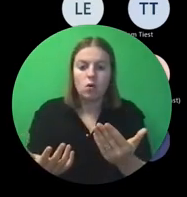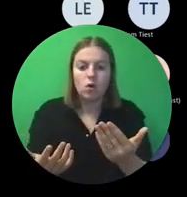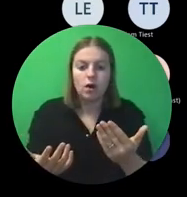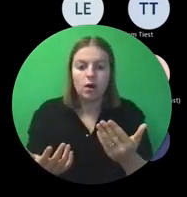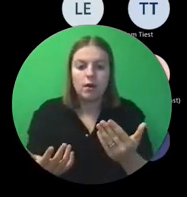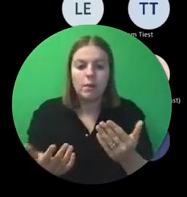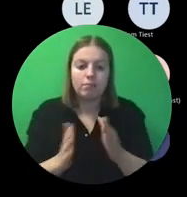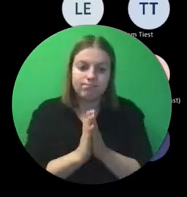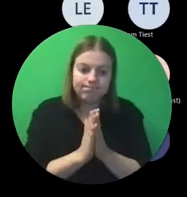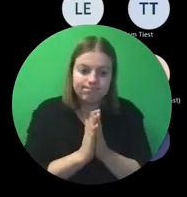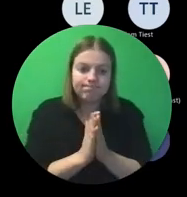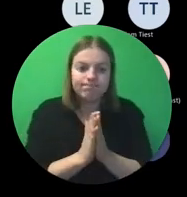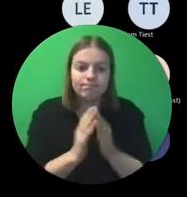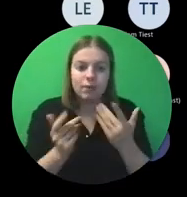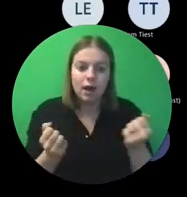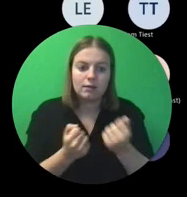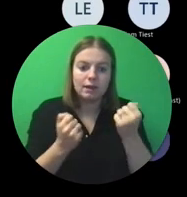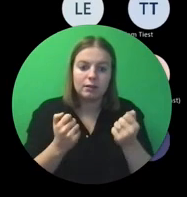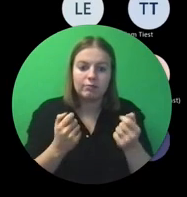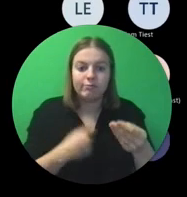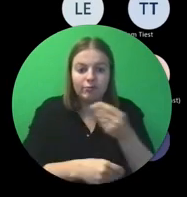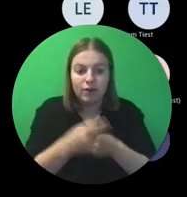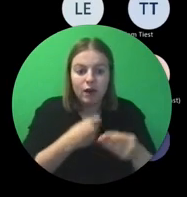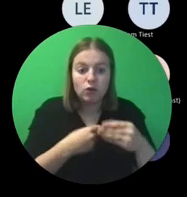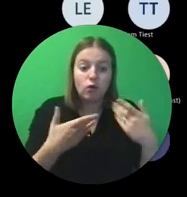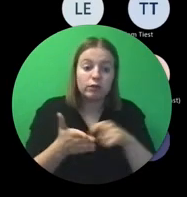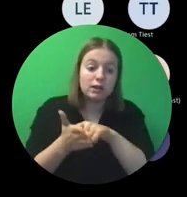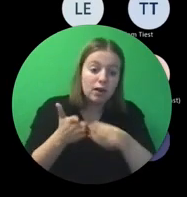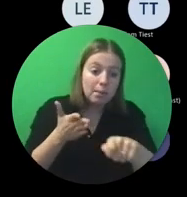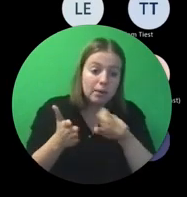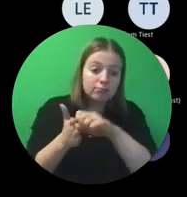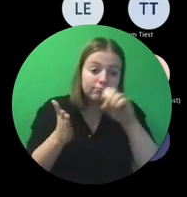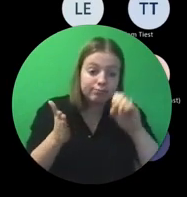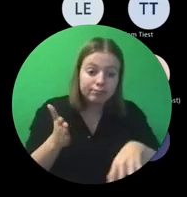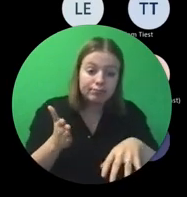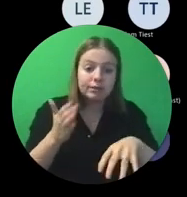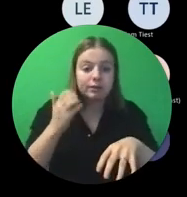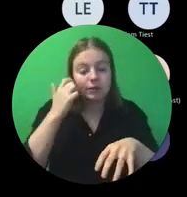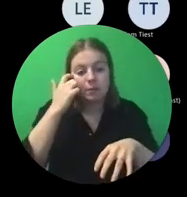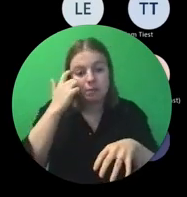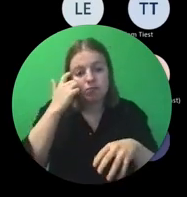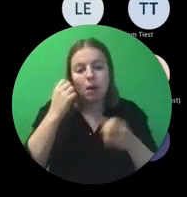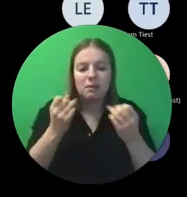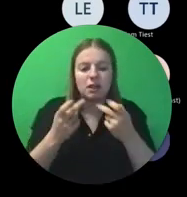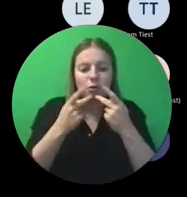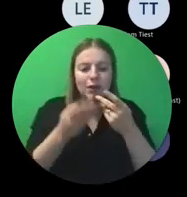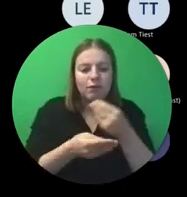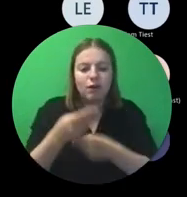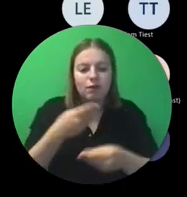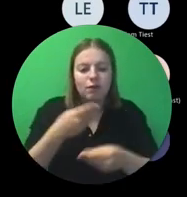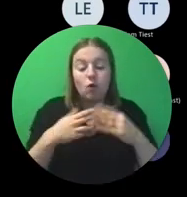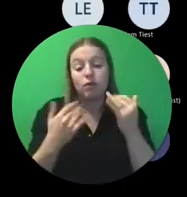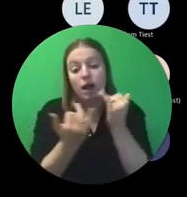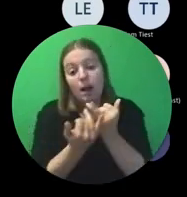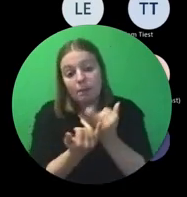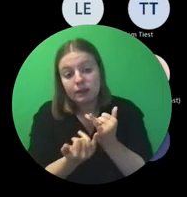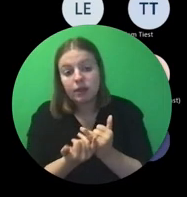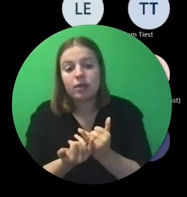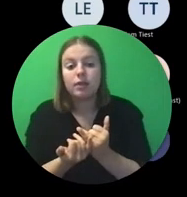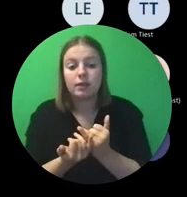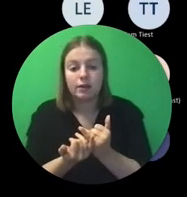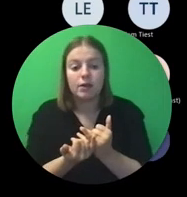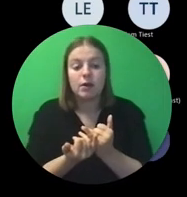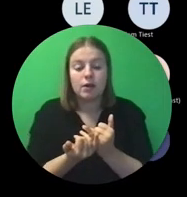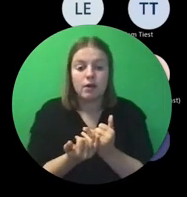Staan wij toen dat die activiteit vervangen, geschrapt, meestal vervangen, aangepast, weet ik veel woord,